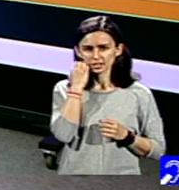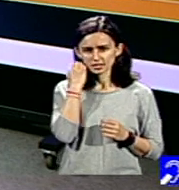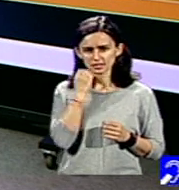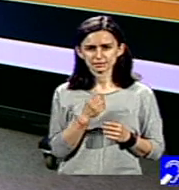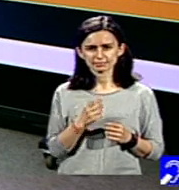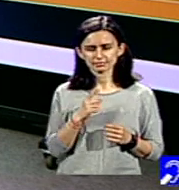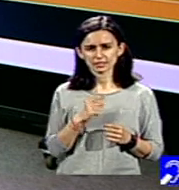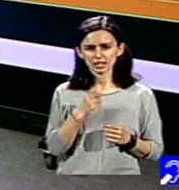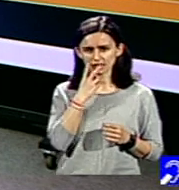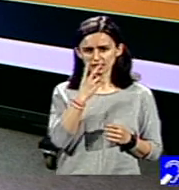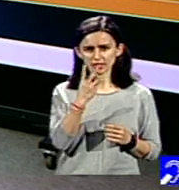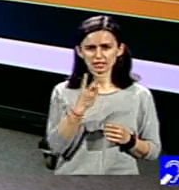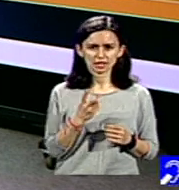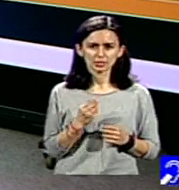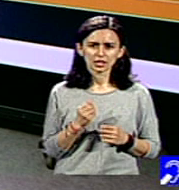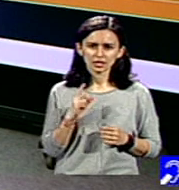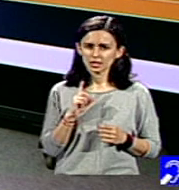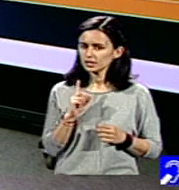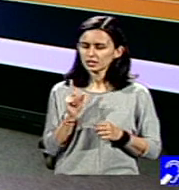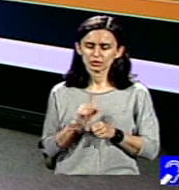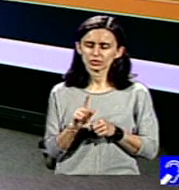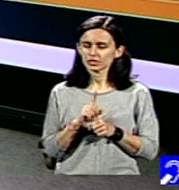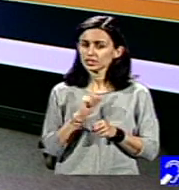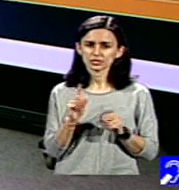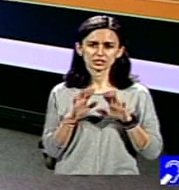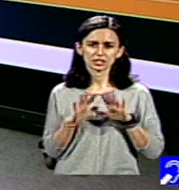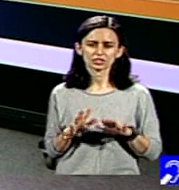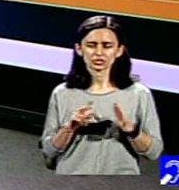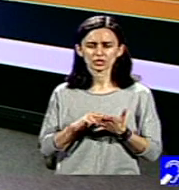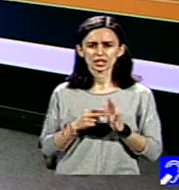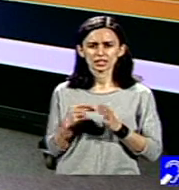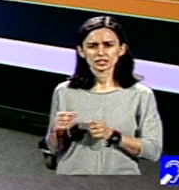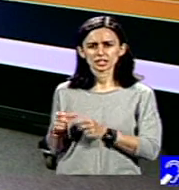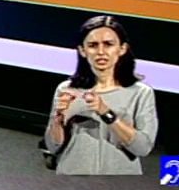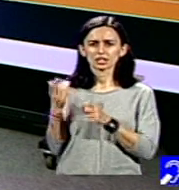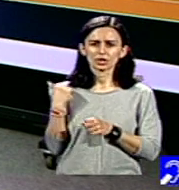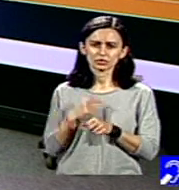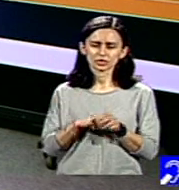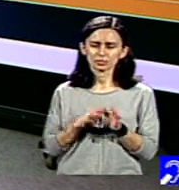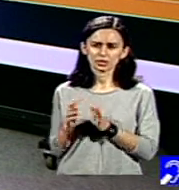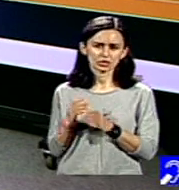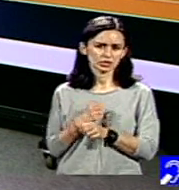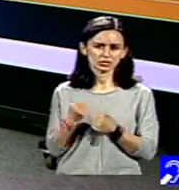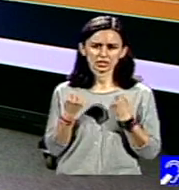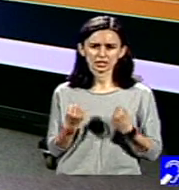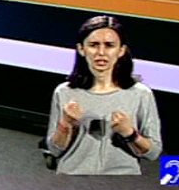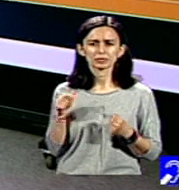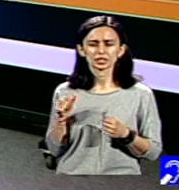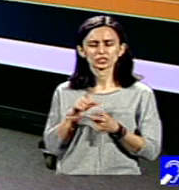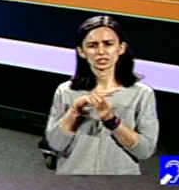vedem că, de fapt, lucrurile n-au stat deloc așa și că ONG-urile au traversat perioade extrem de dificile prin aceste schimbări.